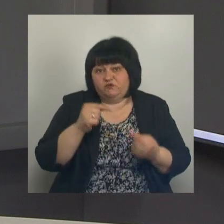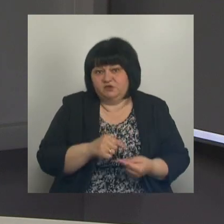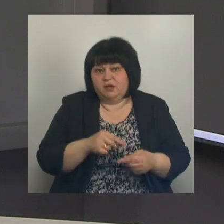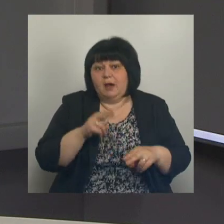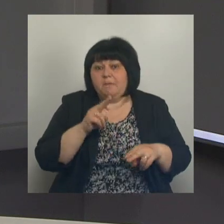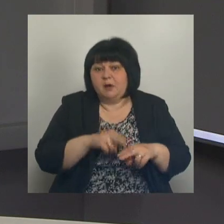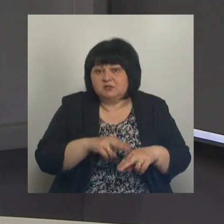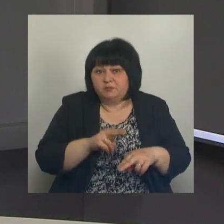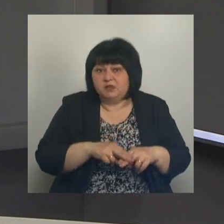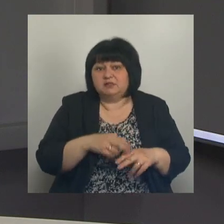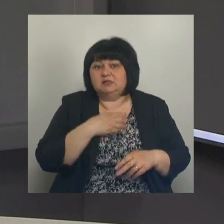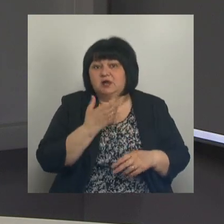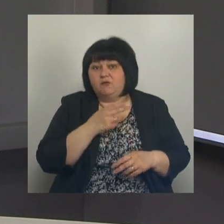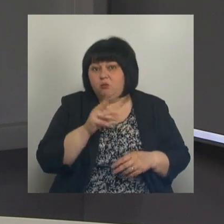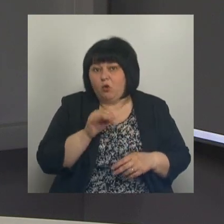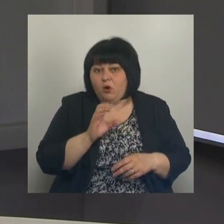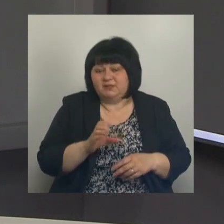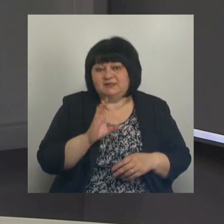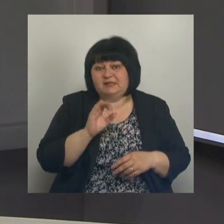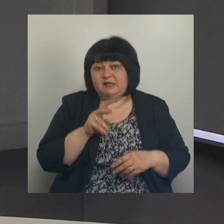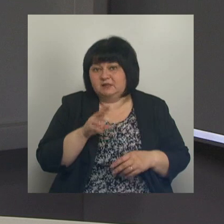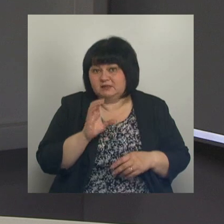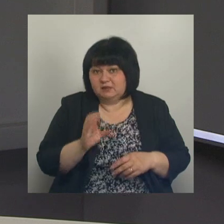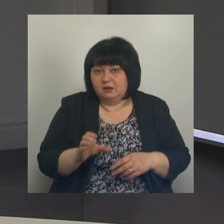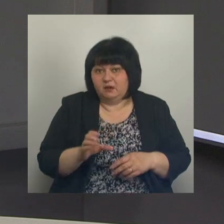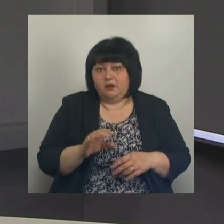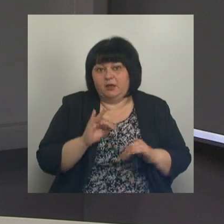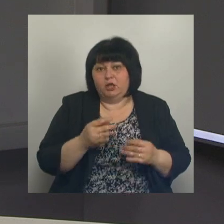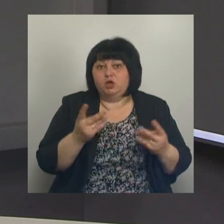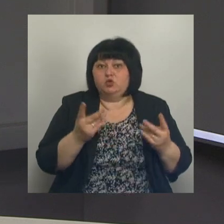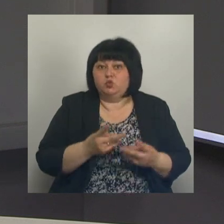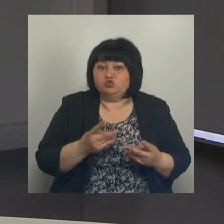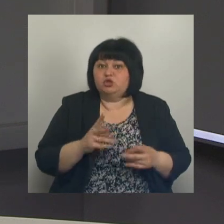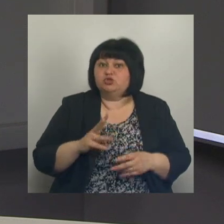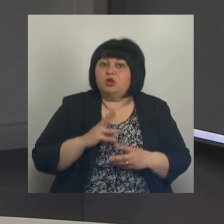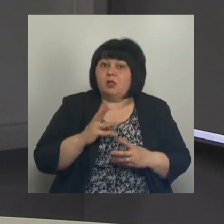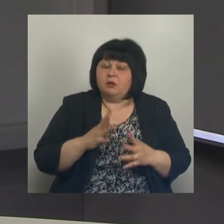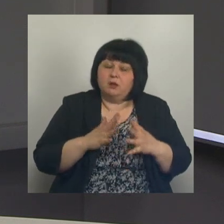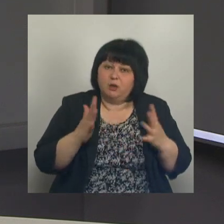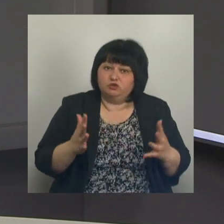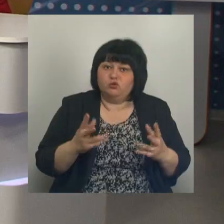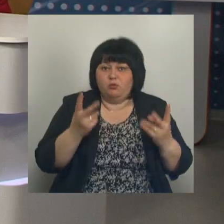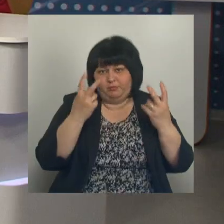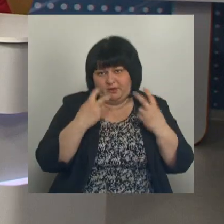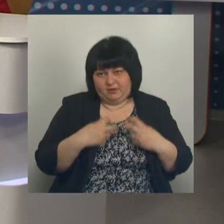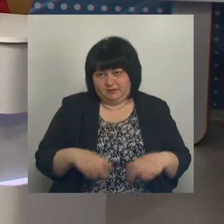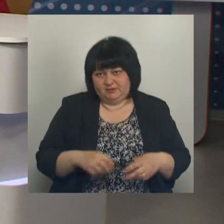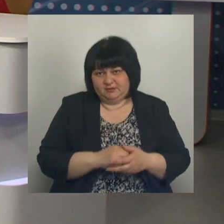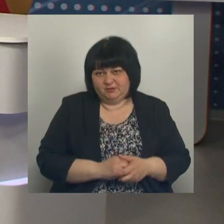соответственно, паспорт, страховой полис, СНИЛС, и нужно большое желание пройти диспансеризацию.